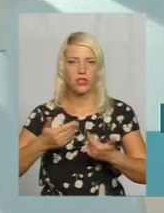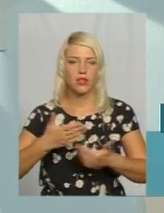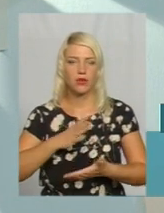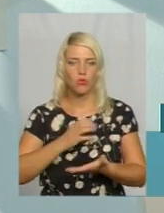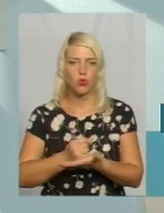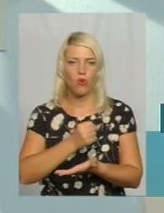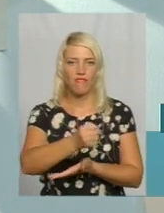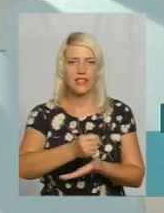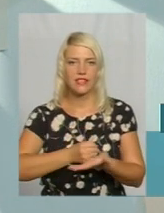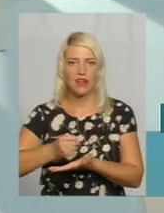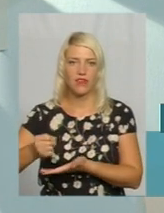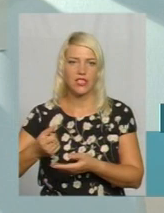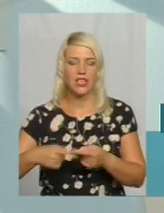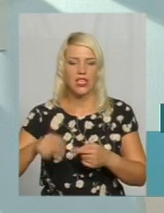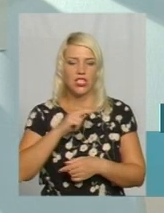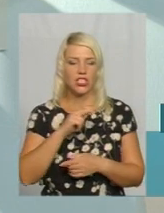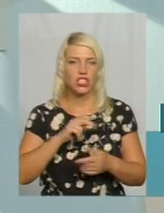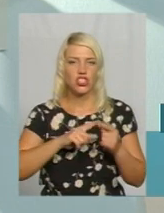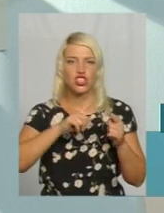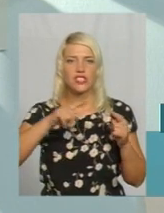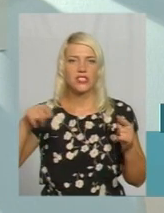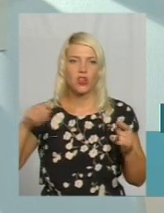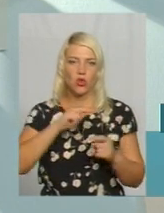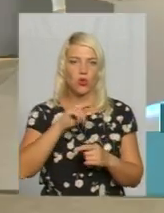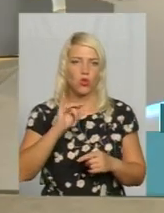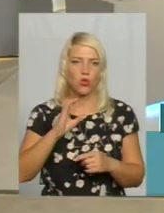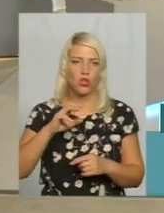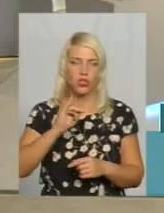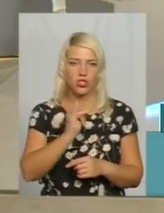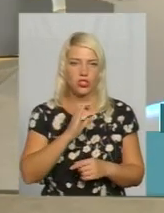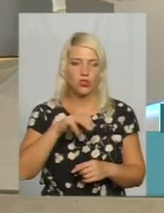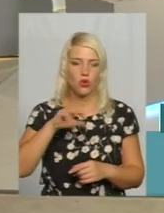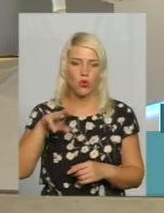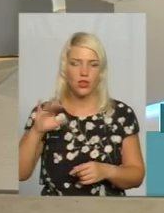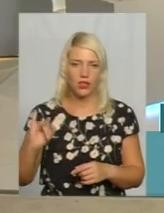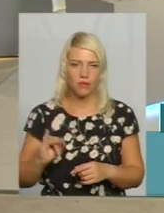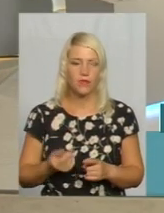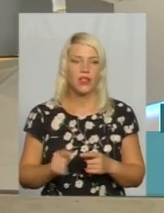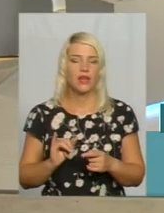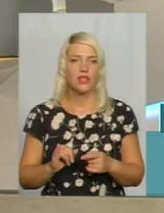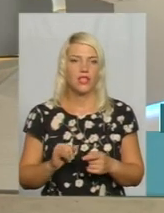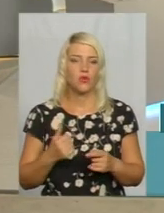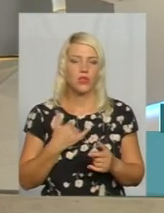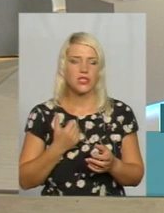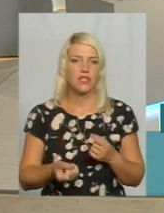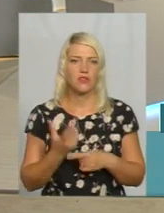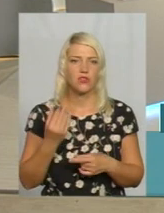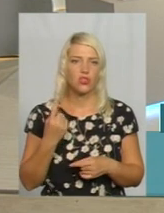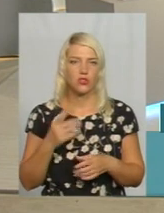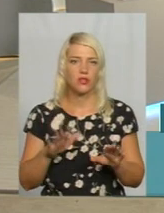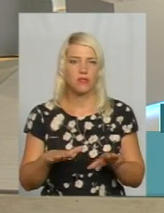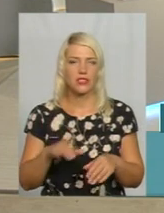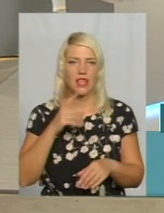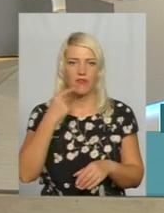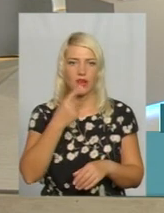виставлені всі ті частоти, які залишилися у цифровому мультиплексі 5. І в нас з'явився ще один місцевий